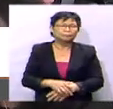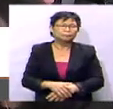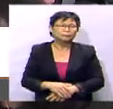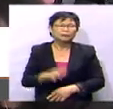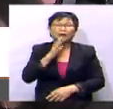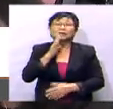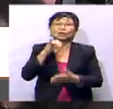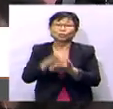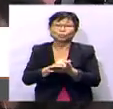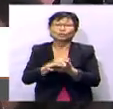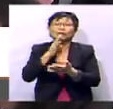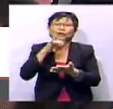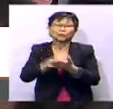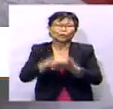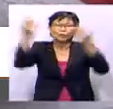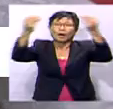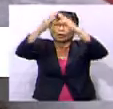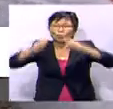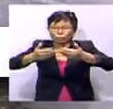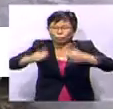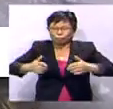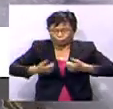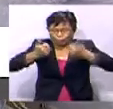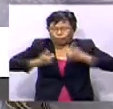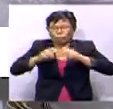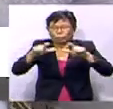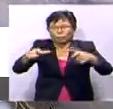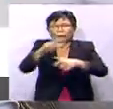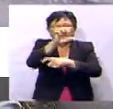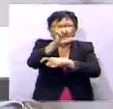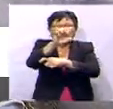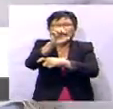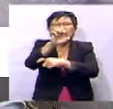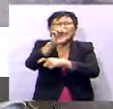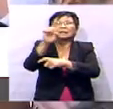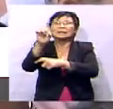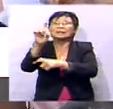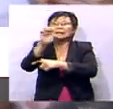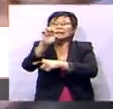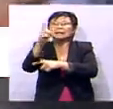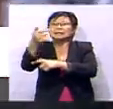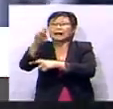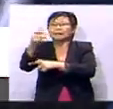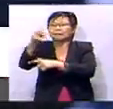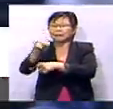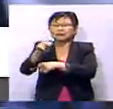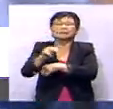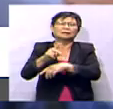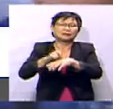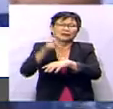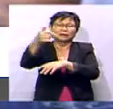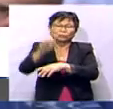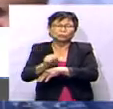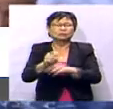Beliau berkata demikian pada majlis rumah terbuka Aidilfitri kumpulan I.I.Daman Sendirian Berhad di Wisma I.I.Daman di